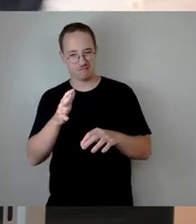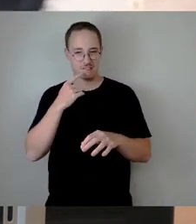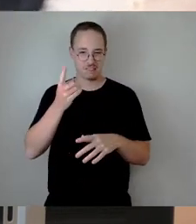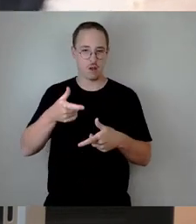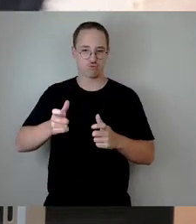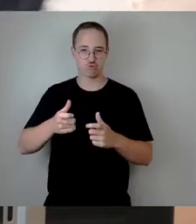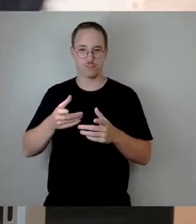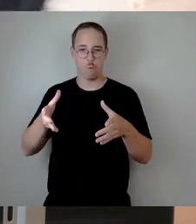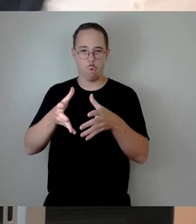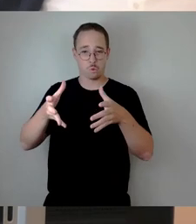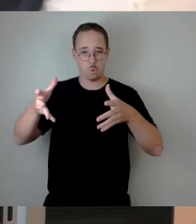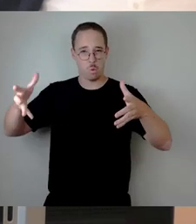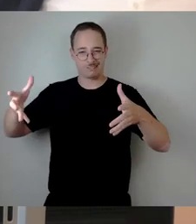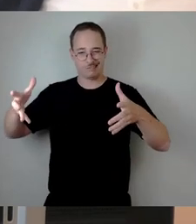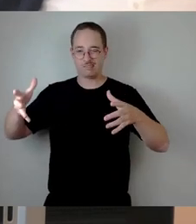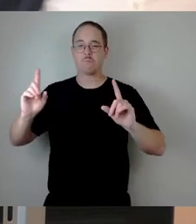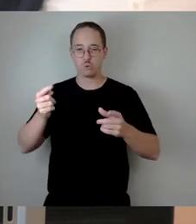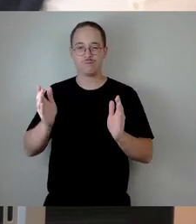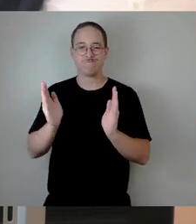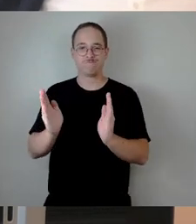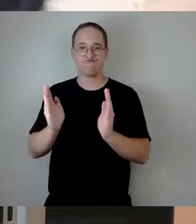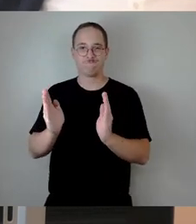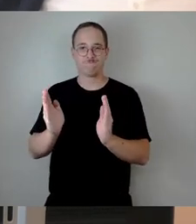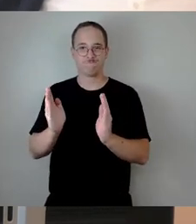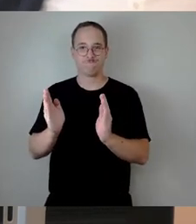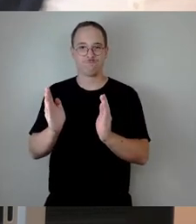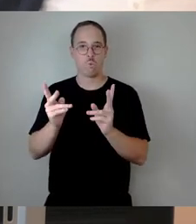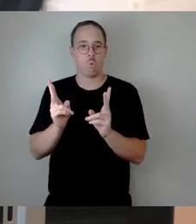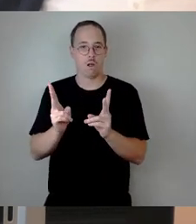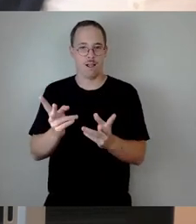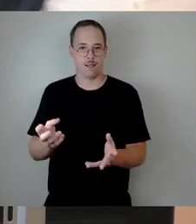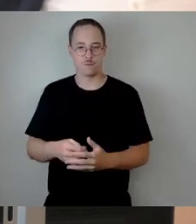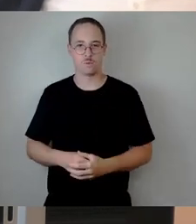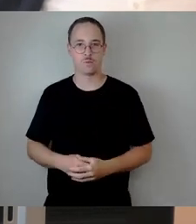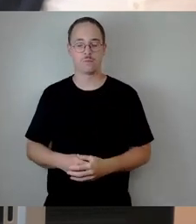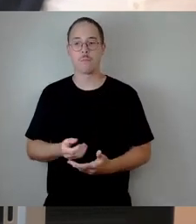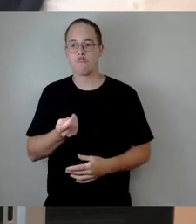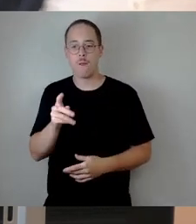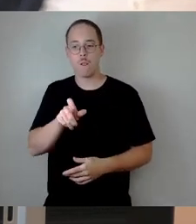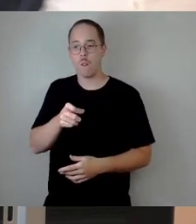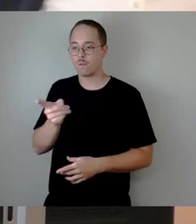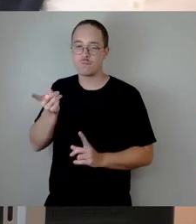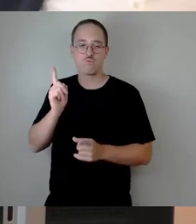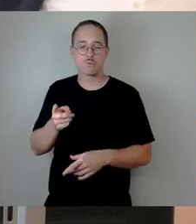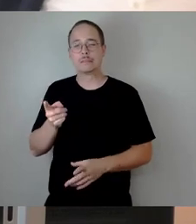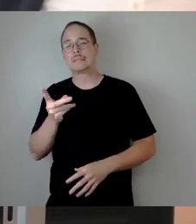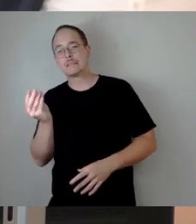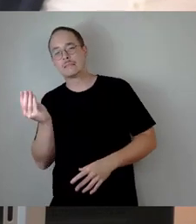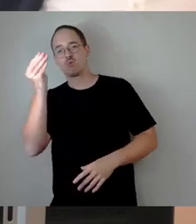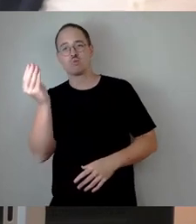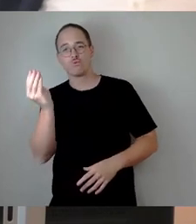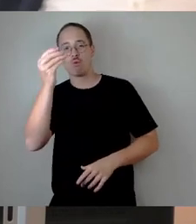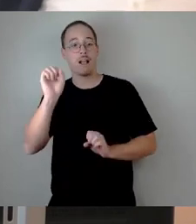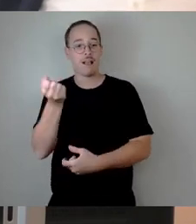uns, die zu allem immer und immer wieder ihren Senf dazugeben müssen. Die können nicht schweigen, auch wenn sie eigentlich nichts zu sagen haben.